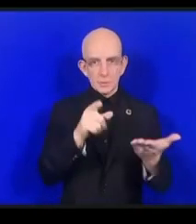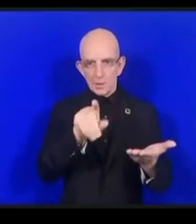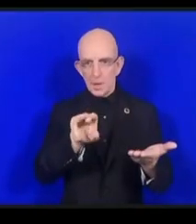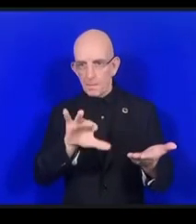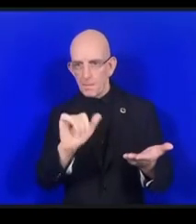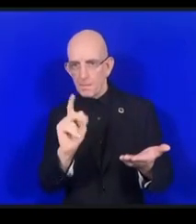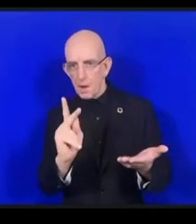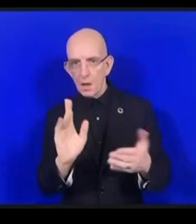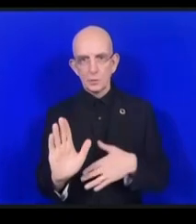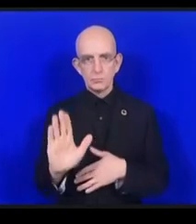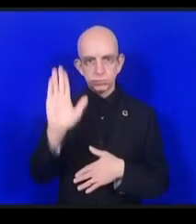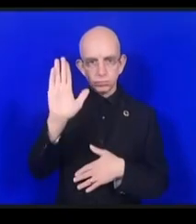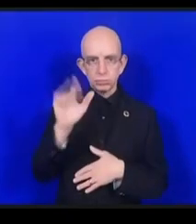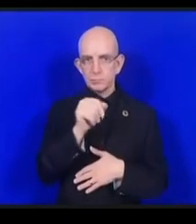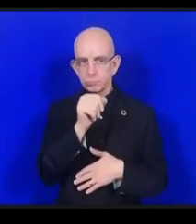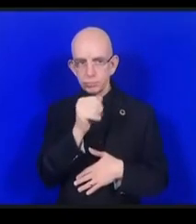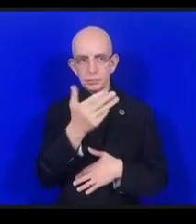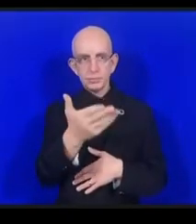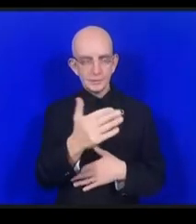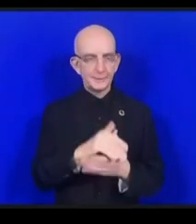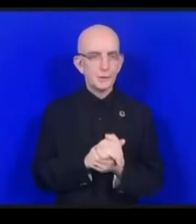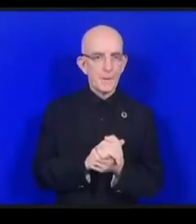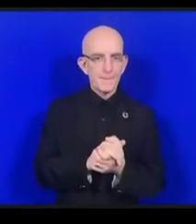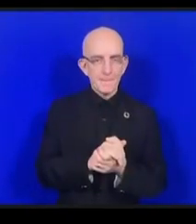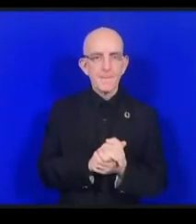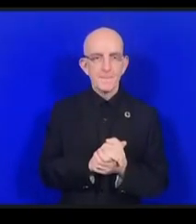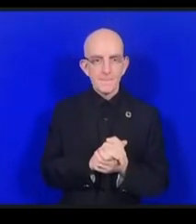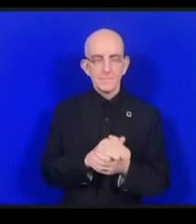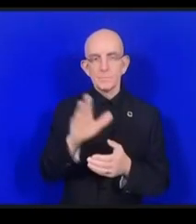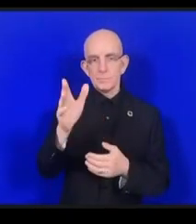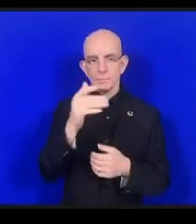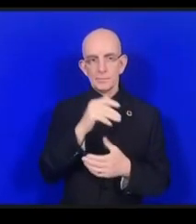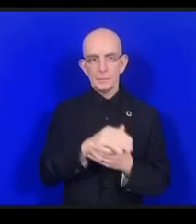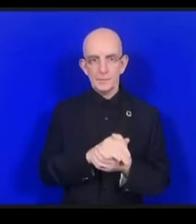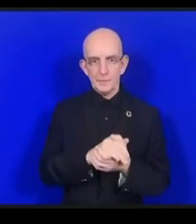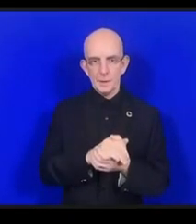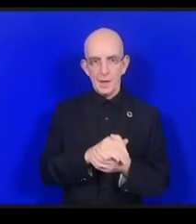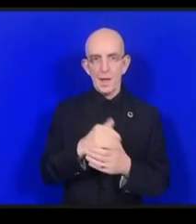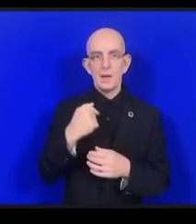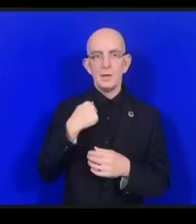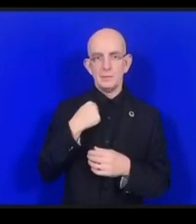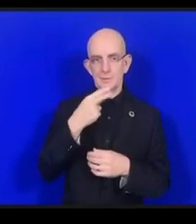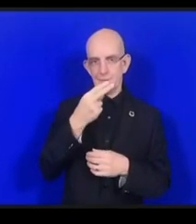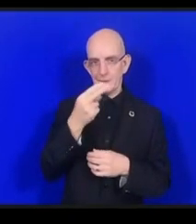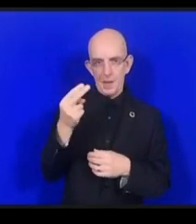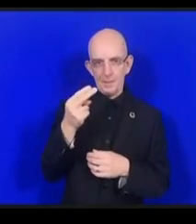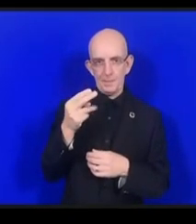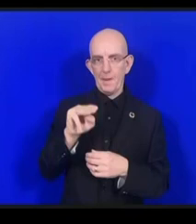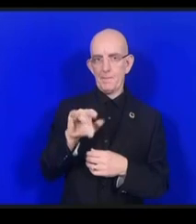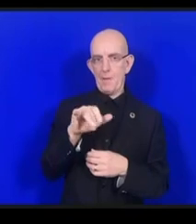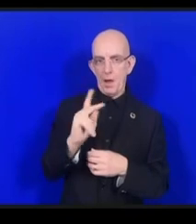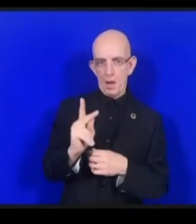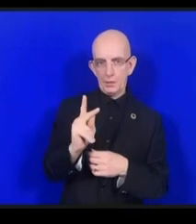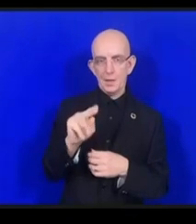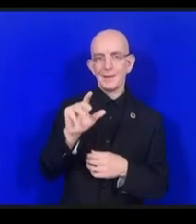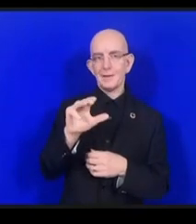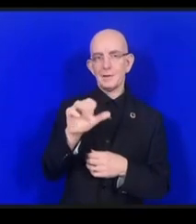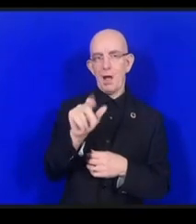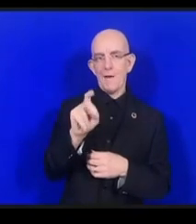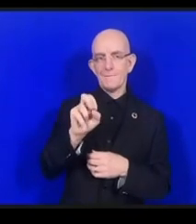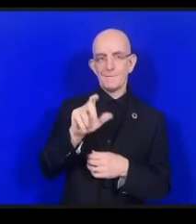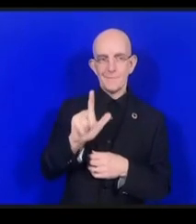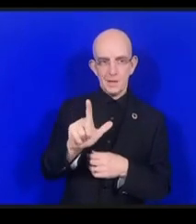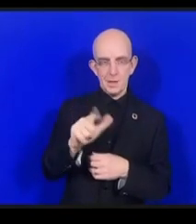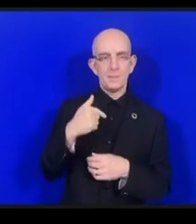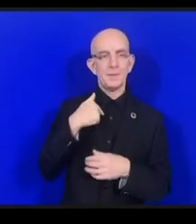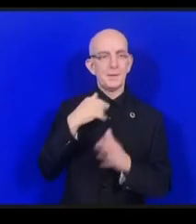merci Marcus je m'appelle Marc Avelle je suis conseiller politique pour l'ISSC qui est